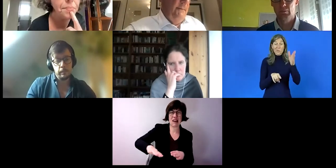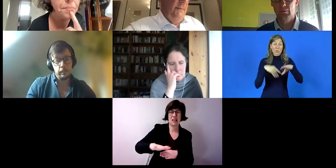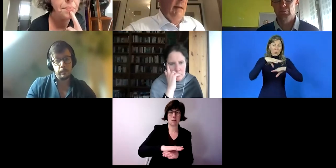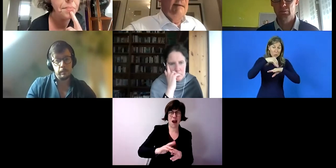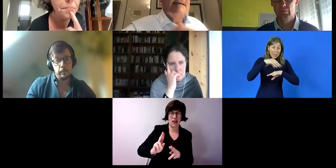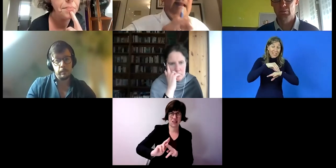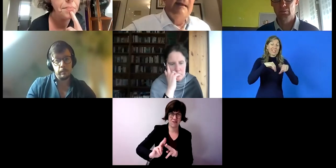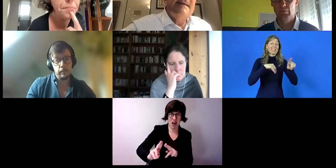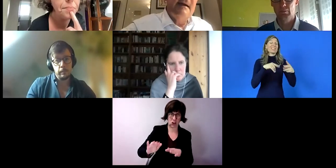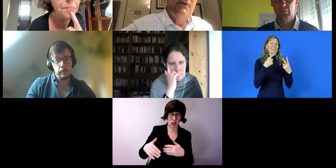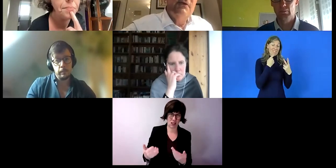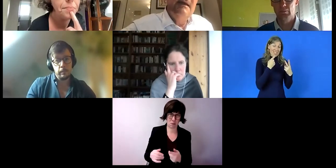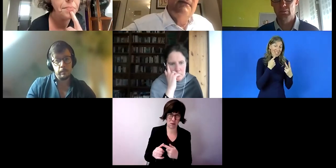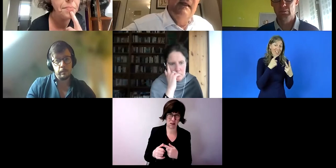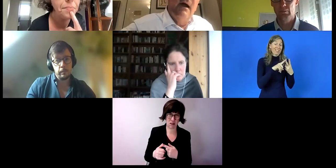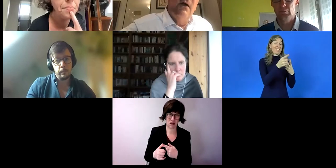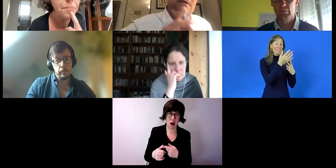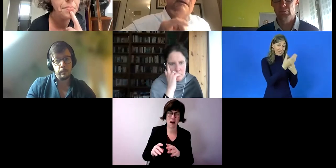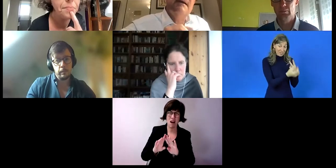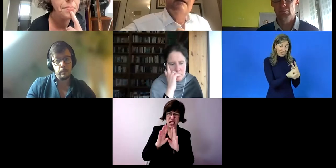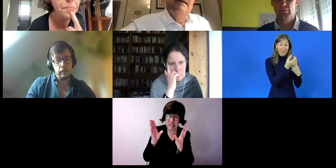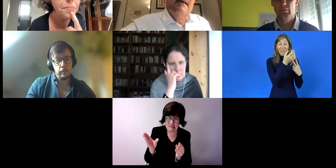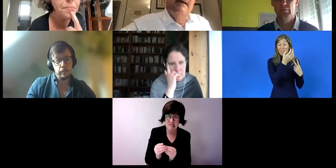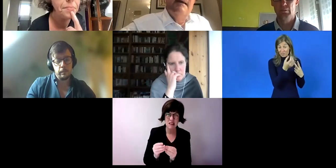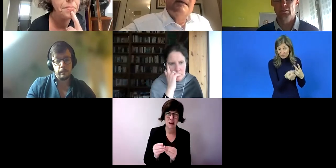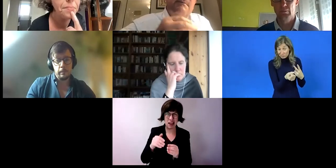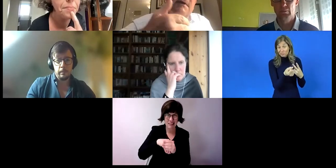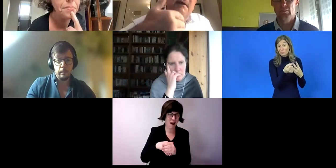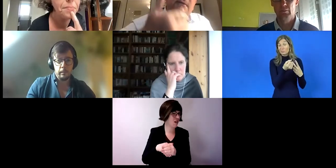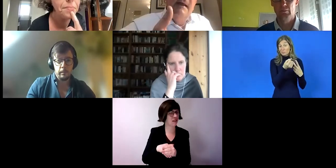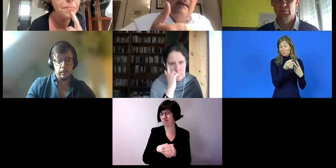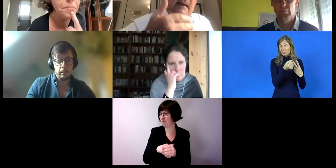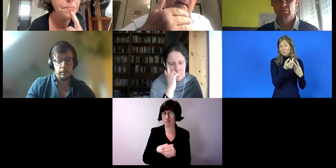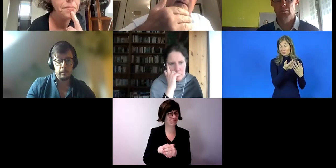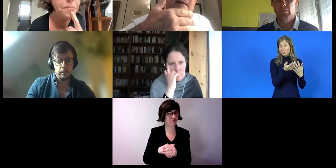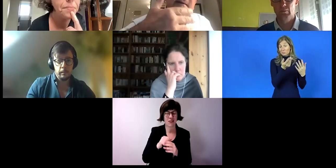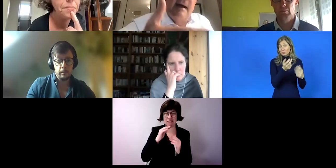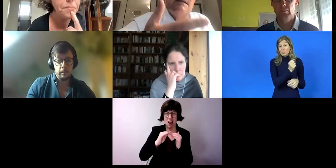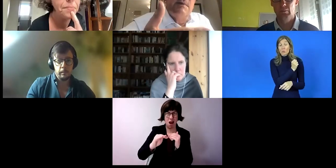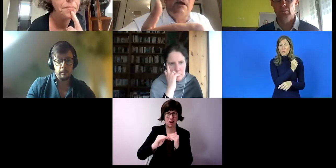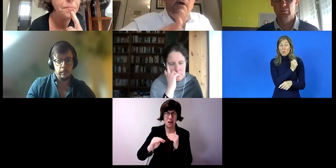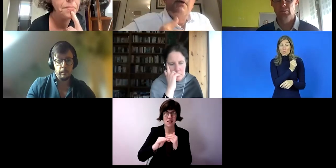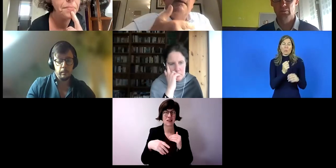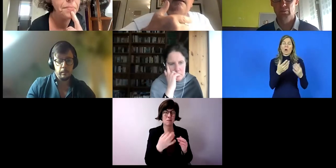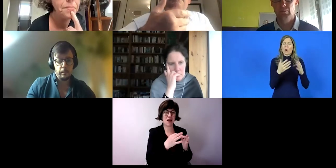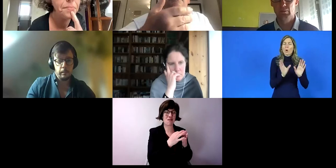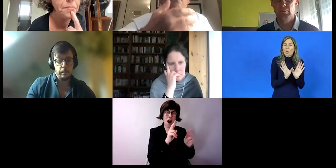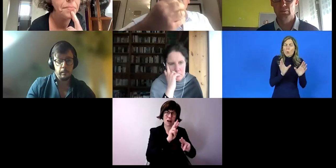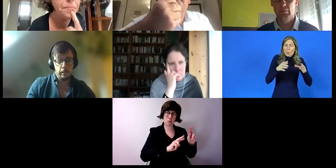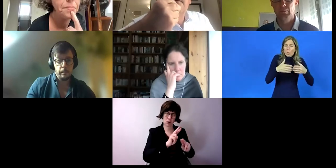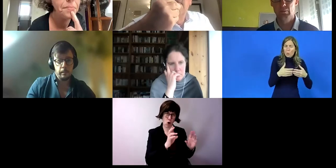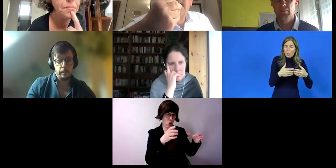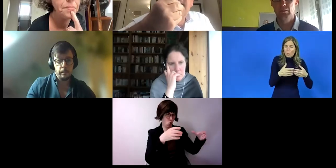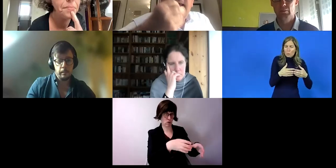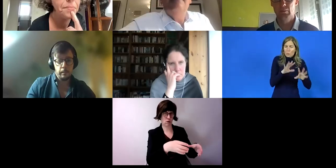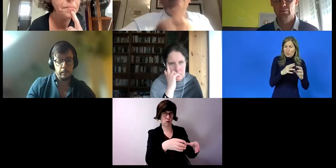Aber das allein sagt noch nicht viel aus. es gibt in vielen Ländern Tagesbetreuungen, wo